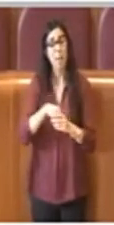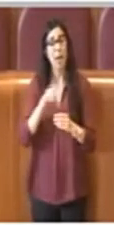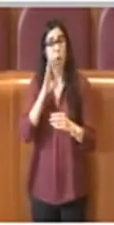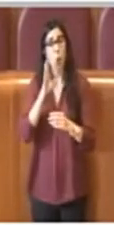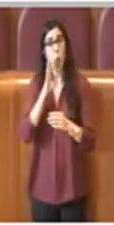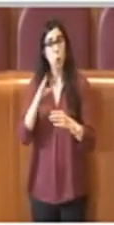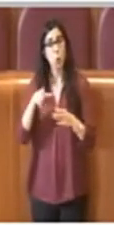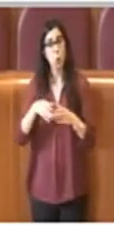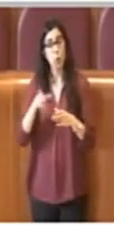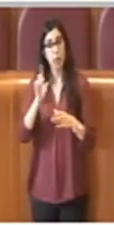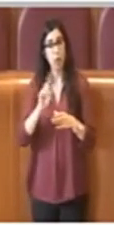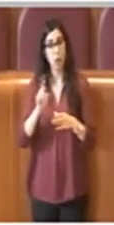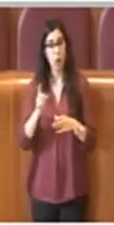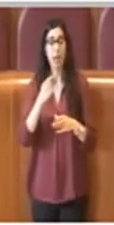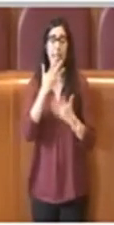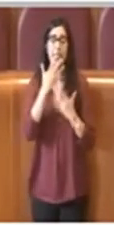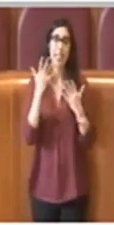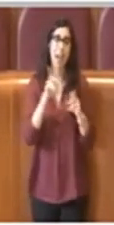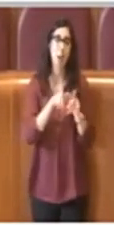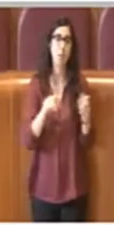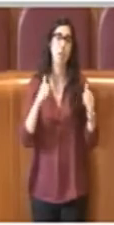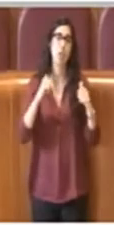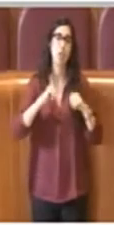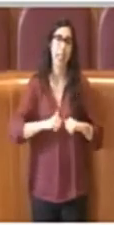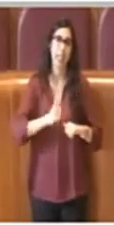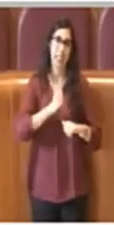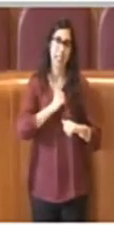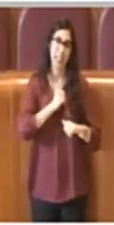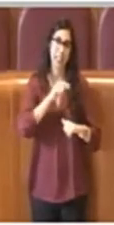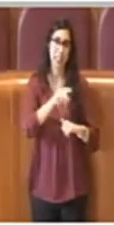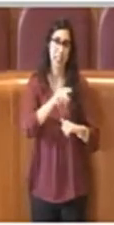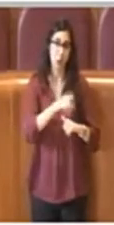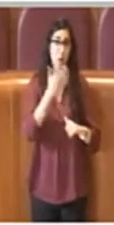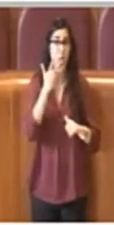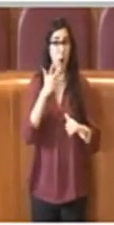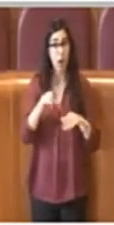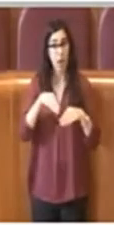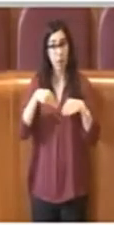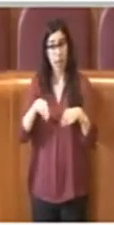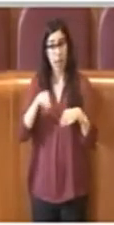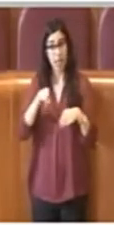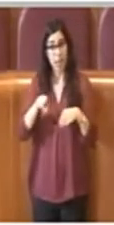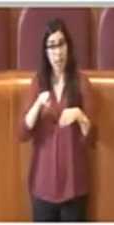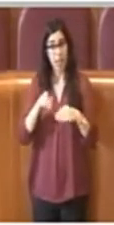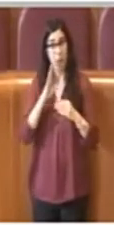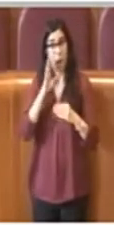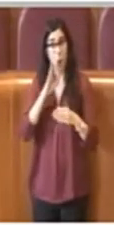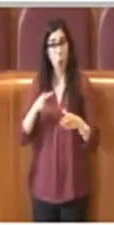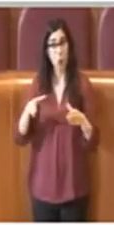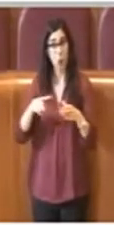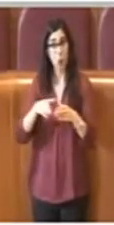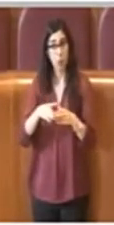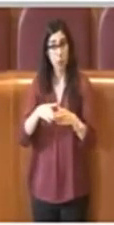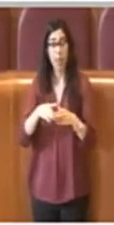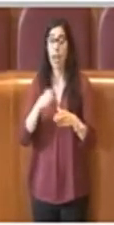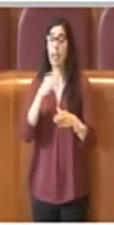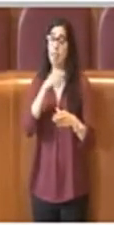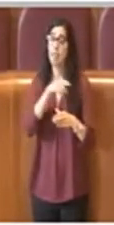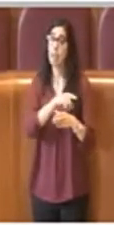potranno accedere in consulta cittadina non devono essere iscritti ad associazioni che sono già presenti in consulta cittadina.